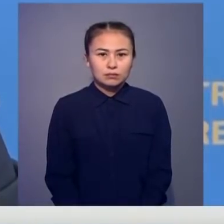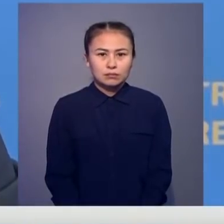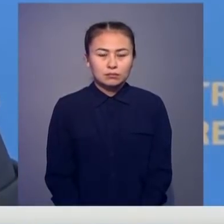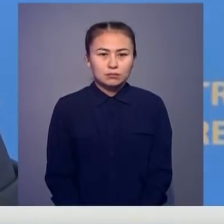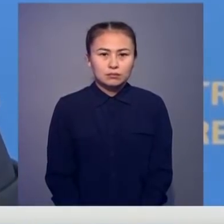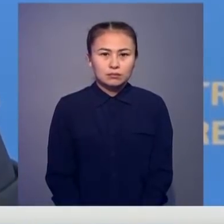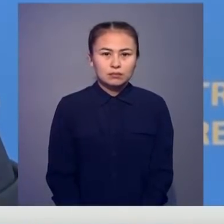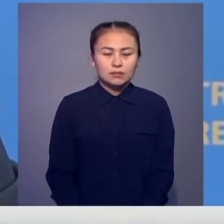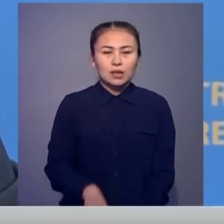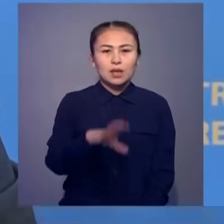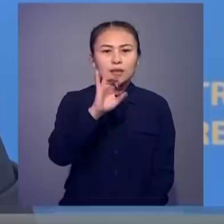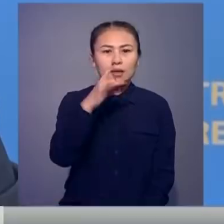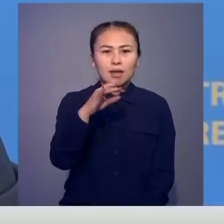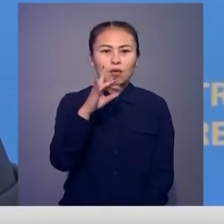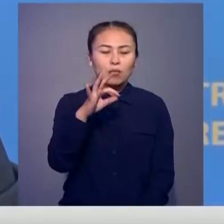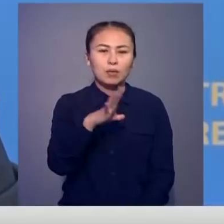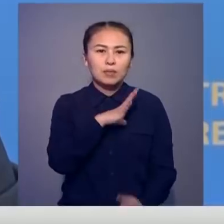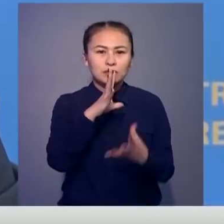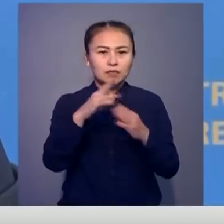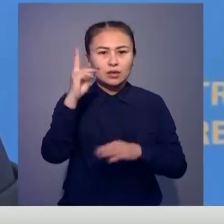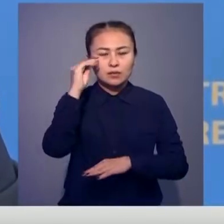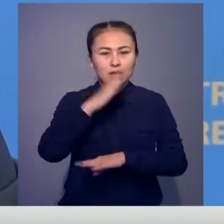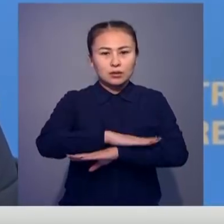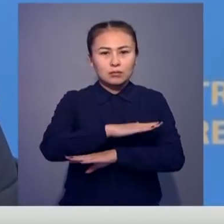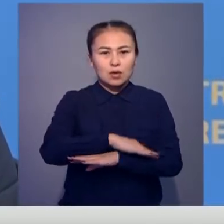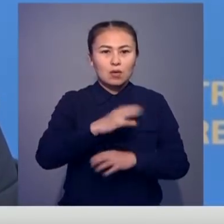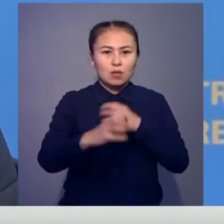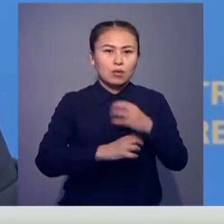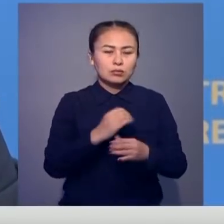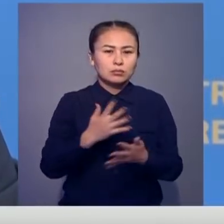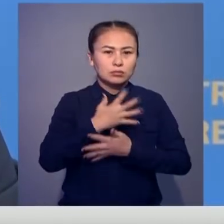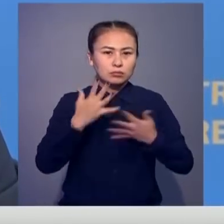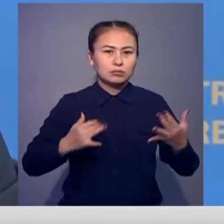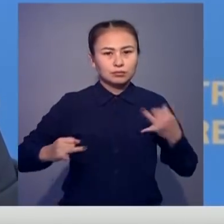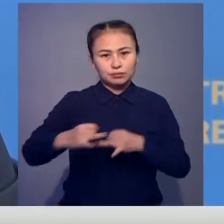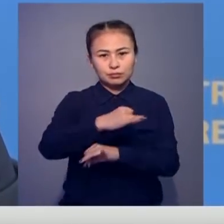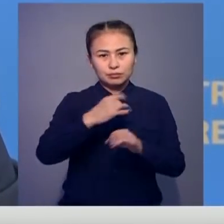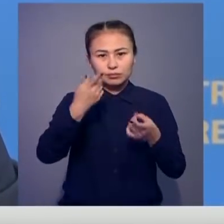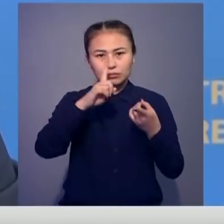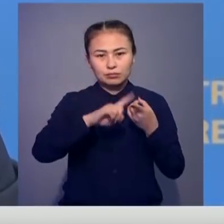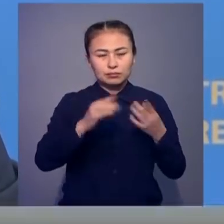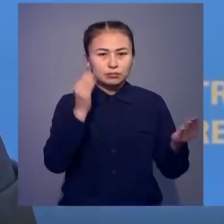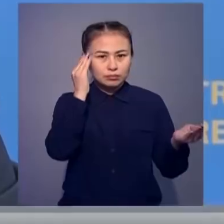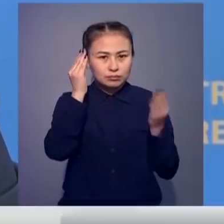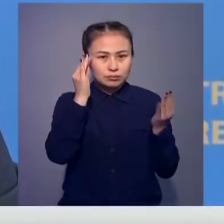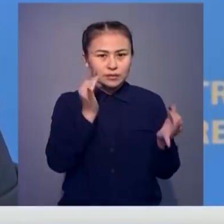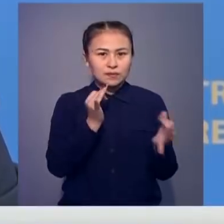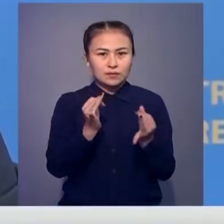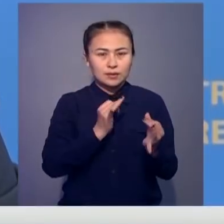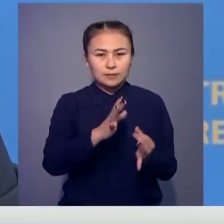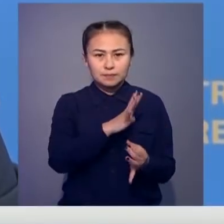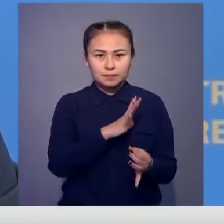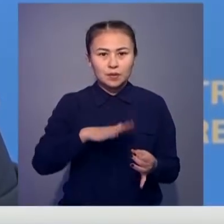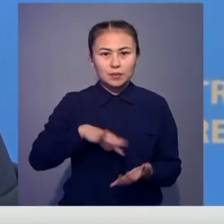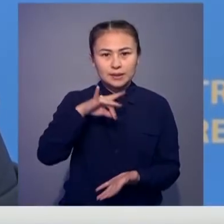Сергей Виктор ұлымен күн тәрдібіндегі қалғыралық мәселелердің кең ауқымды спектр бойынша пікір алмастық. Сонымен ғатар,